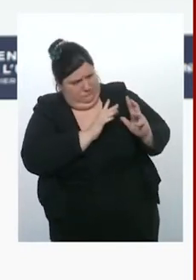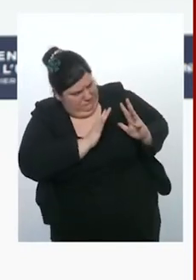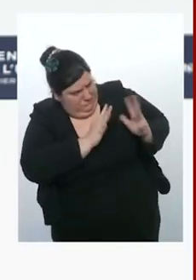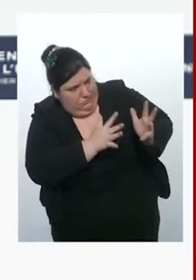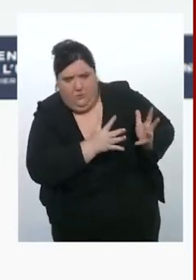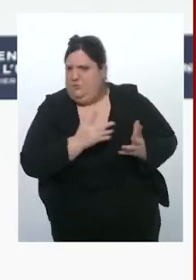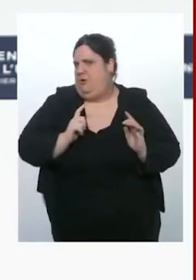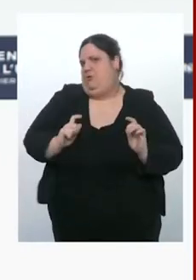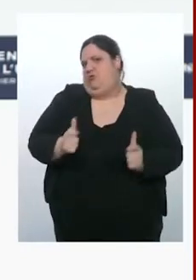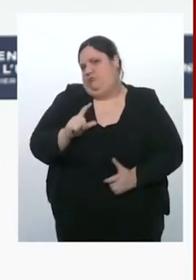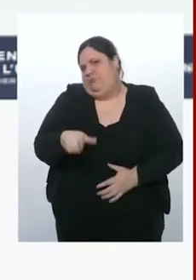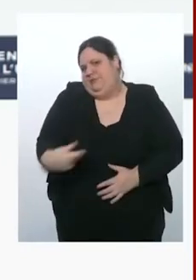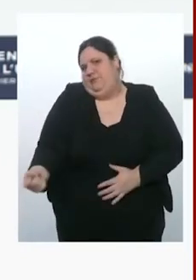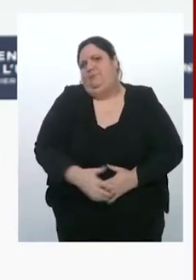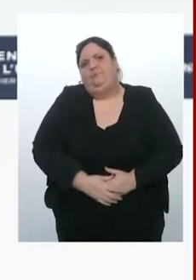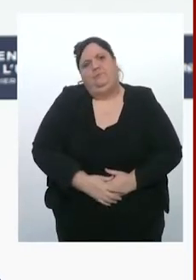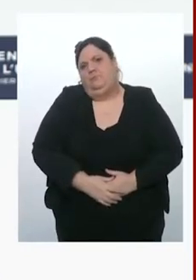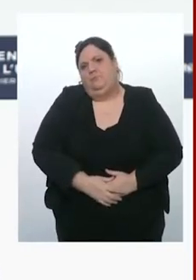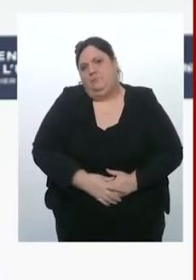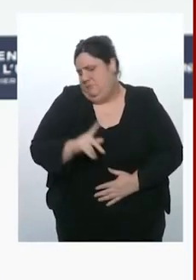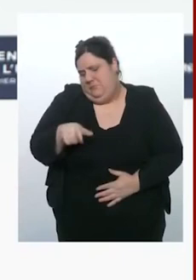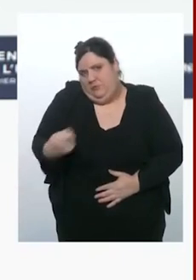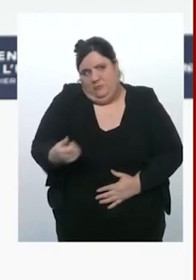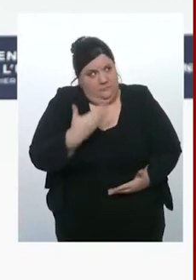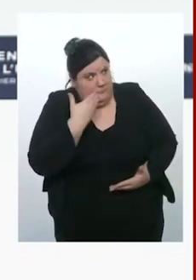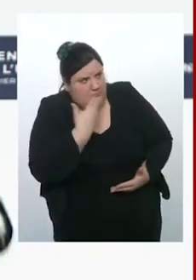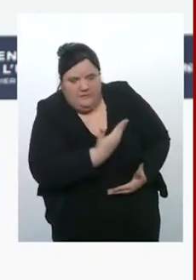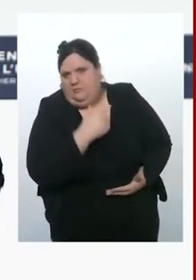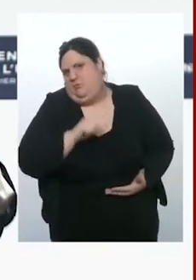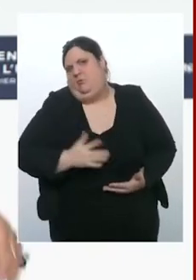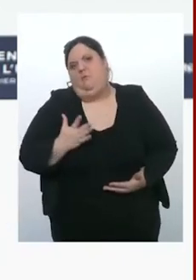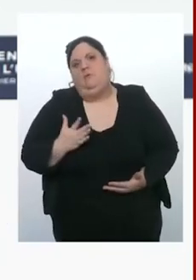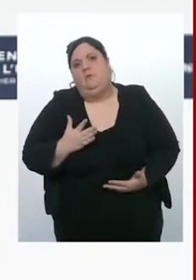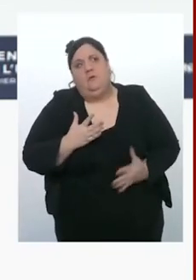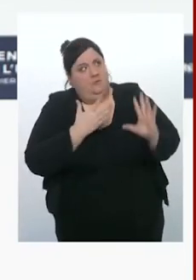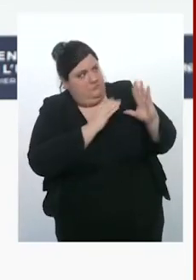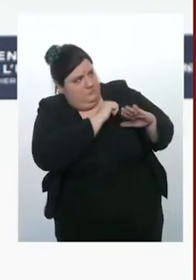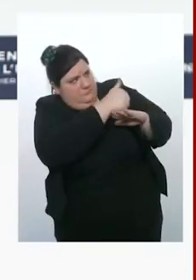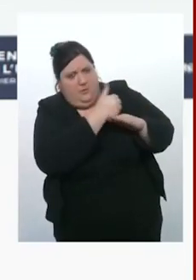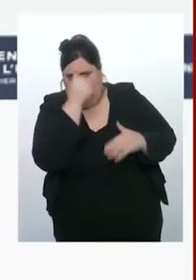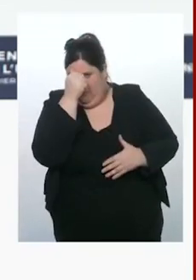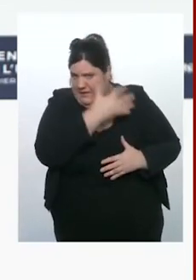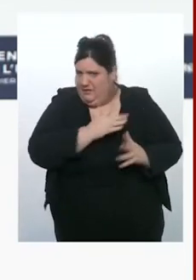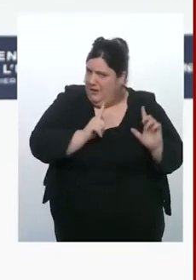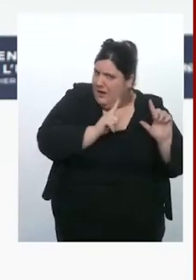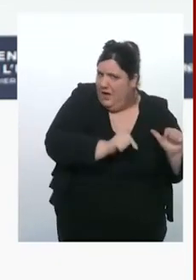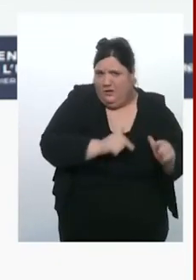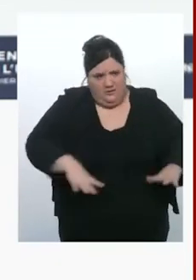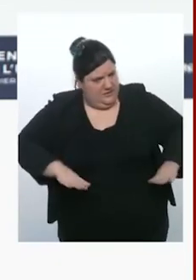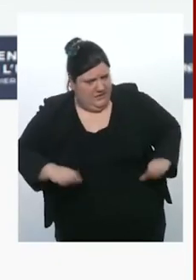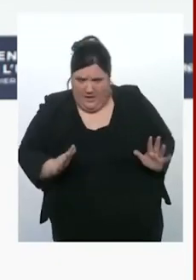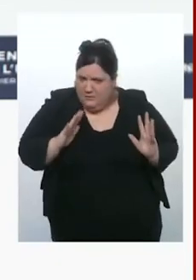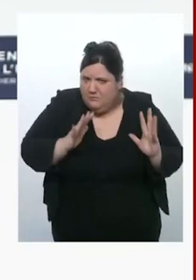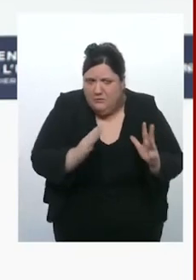C'est un fait. Et on doit remercier chaque jour l'administration américaine d'être si engagée, les Canadiens d'être si engagés ou autre. L